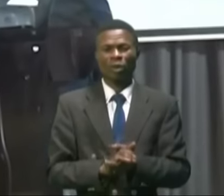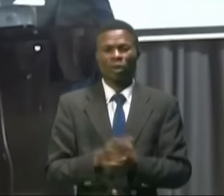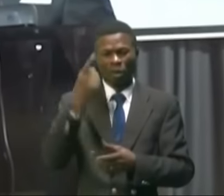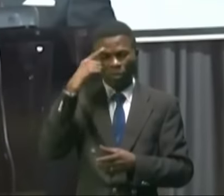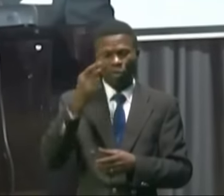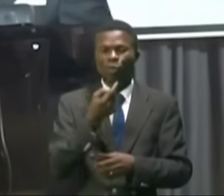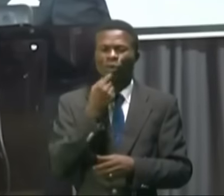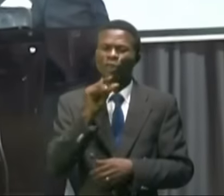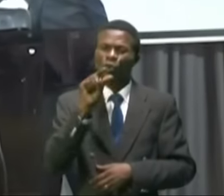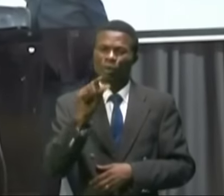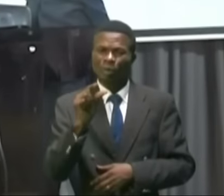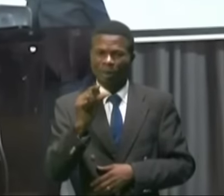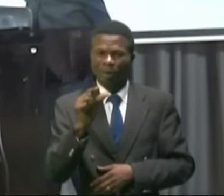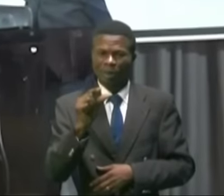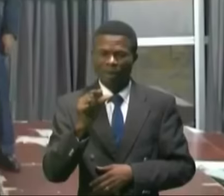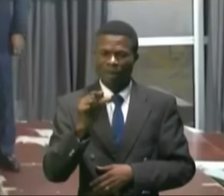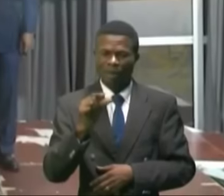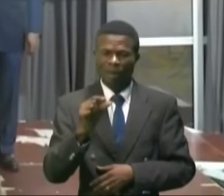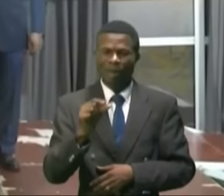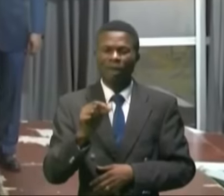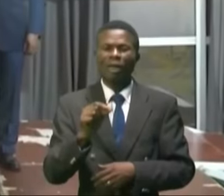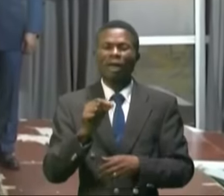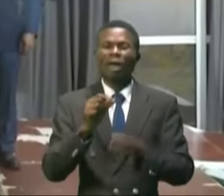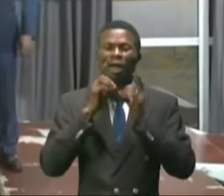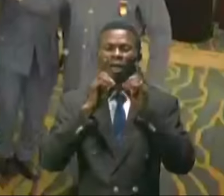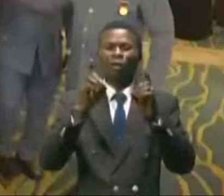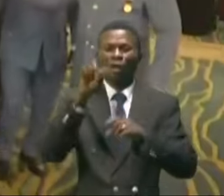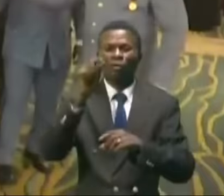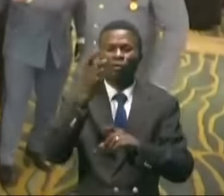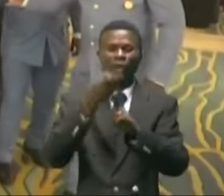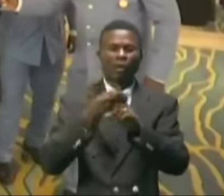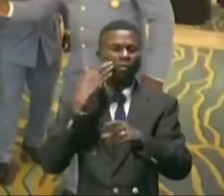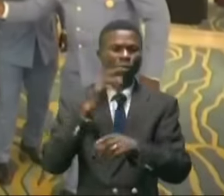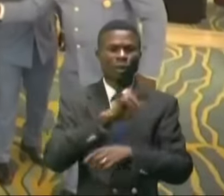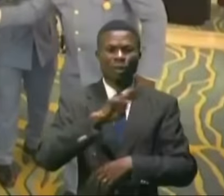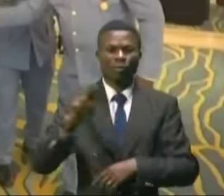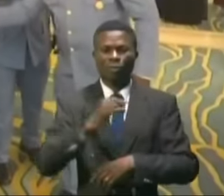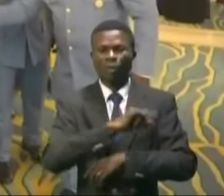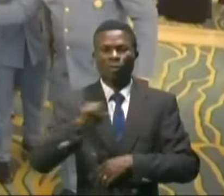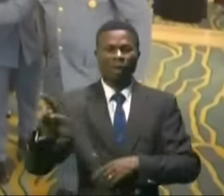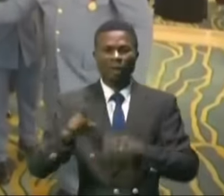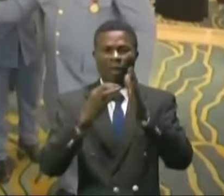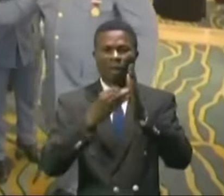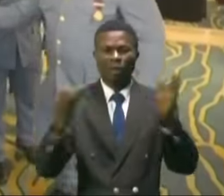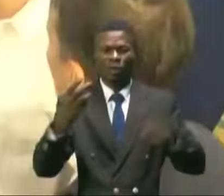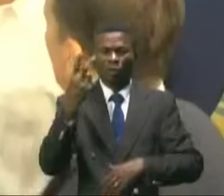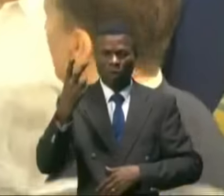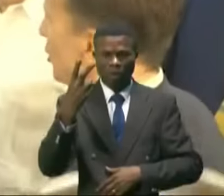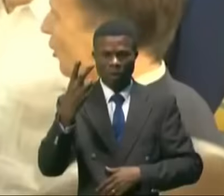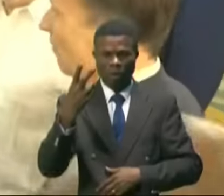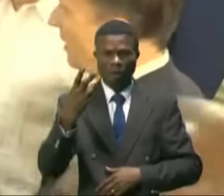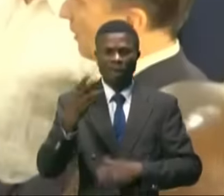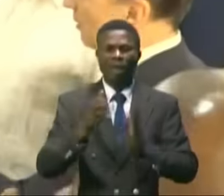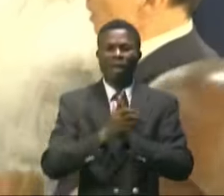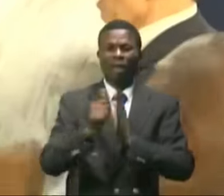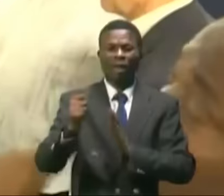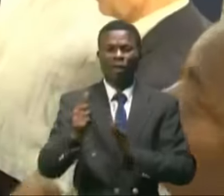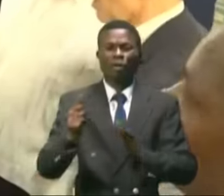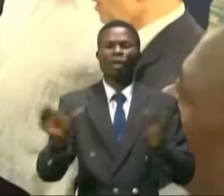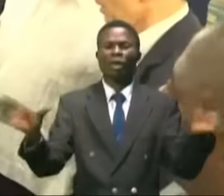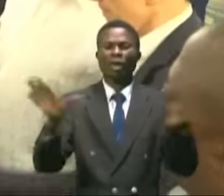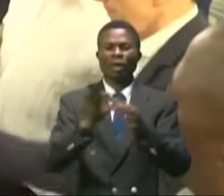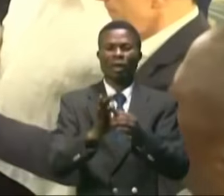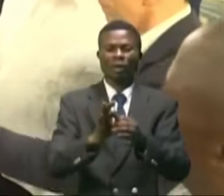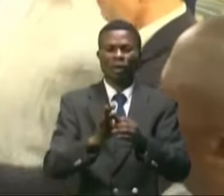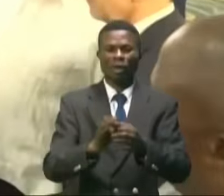la petite histoire, c'est grâce au référendum du 20 mai 1972 à qui revient les mérites de la réunification